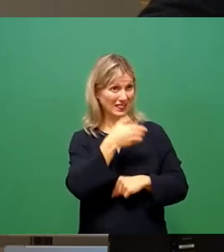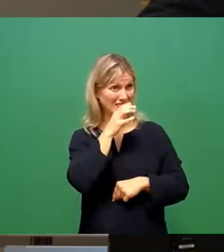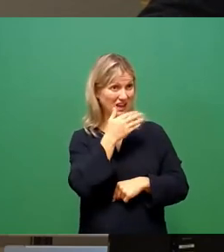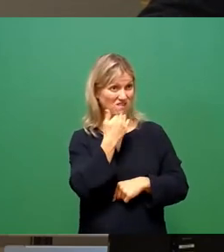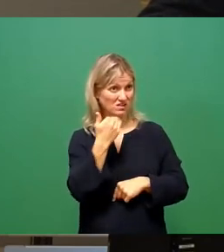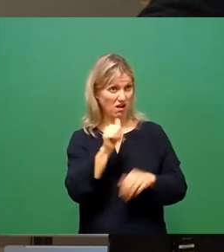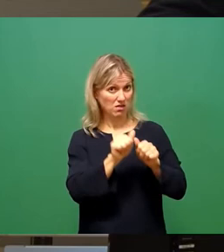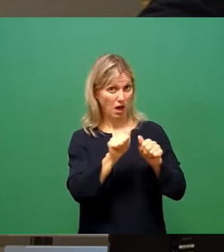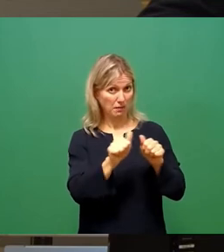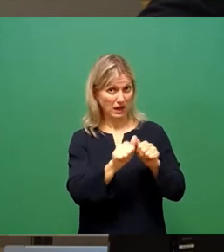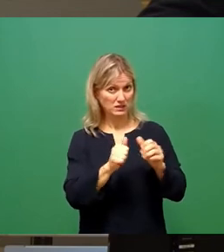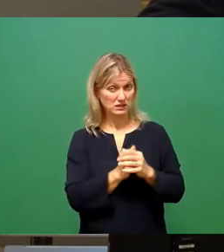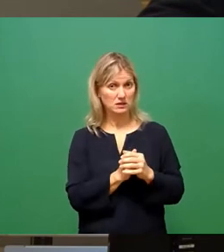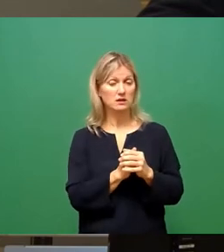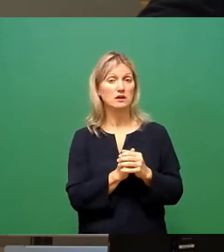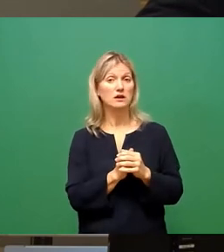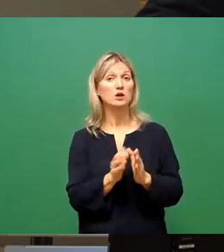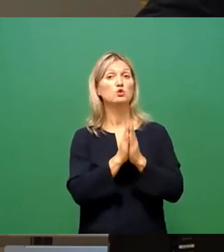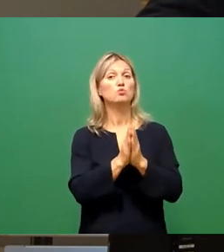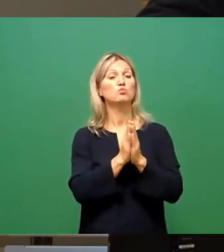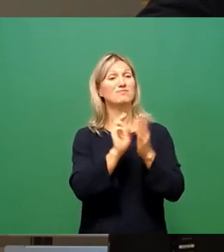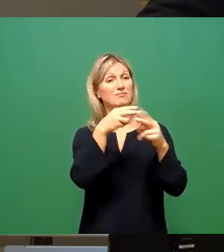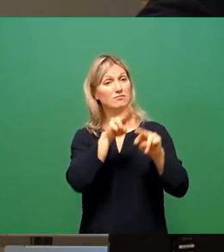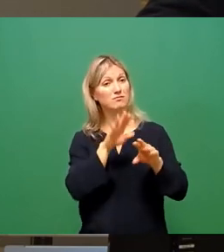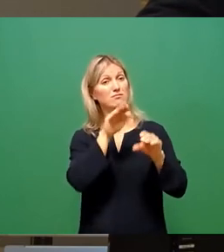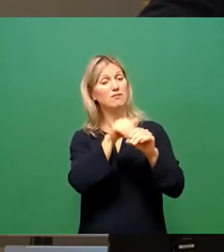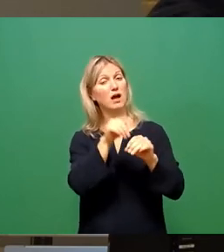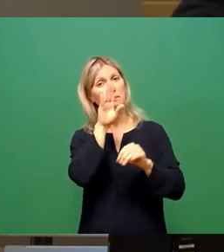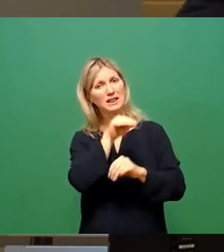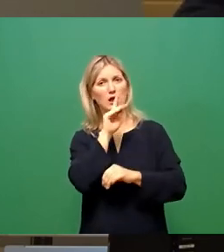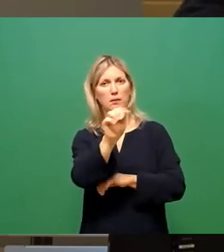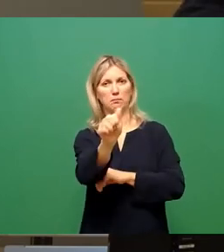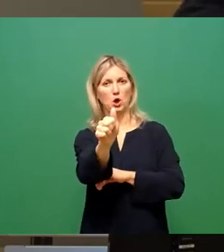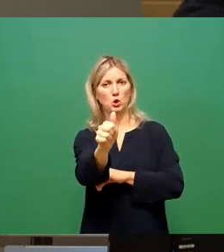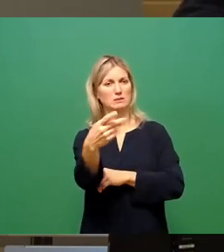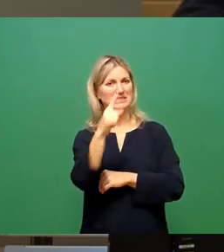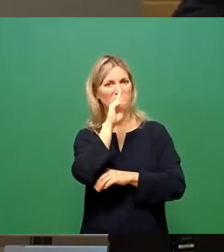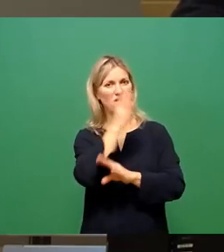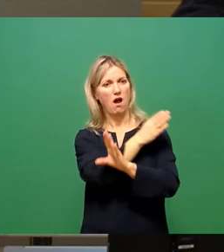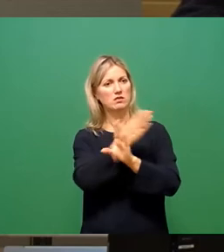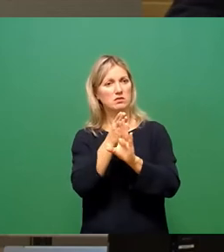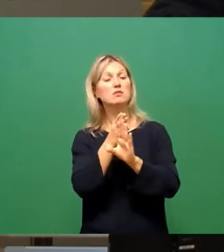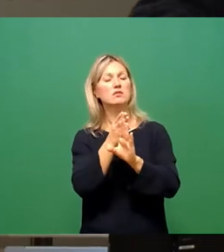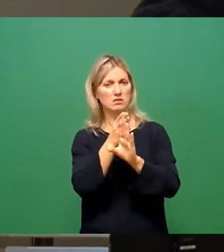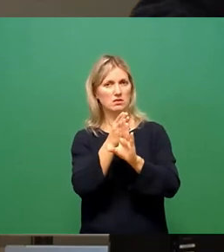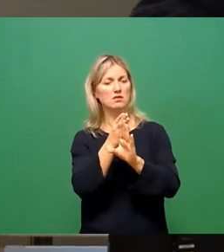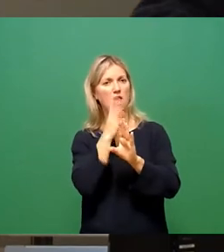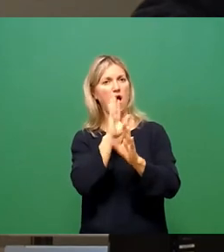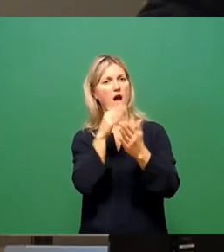Bitte geben Sie in Ihrer Antwort eine Prognose ab, bis wann sich die Angaben mit Sicherheit bestimmen können.